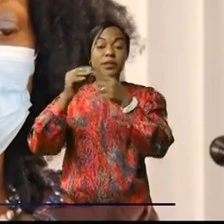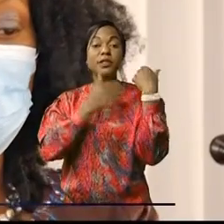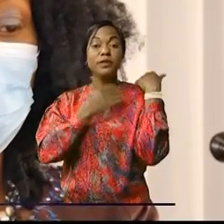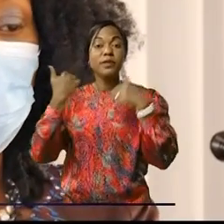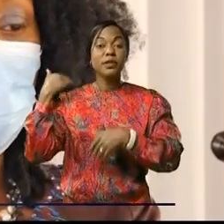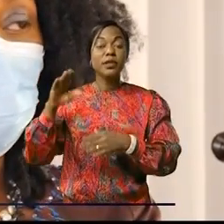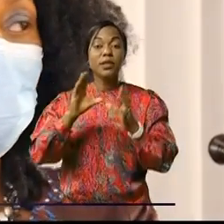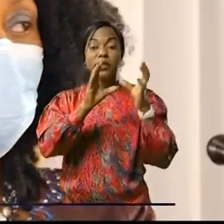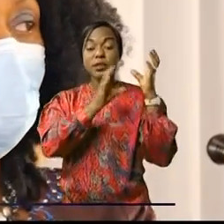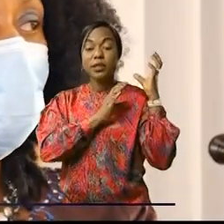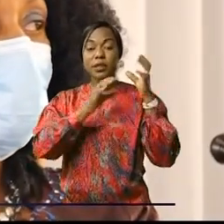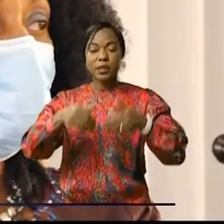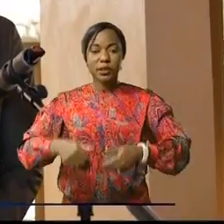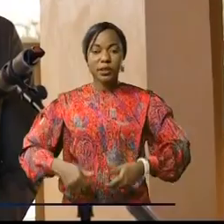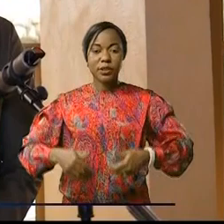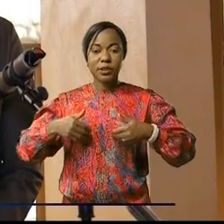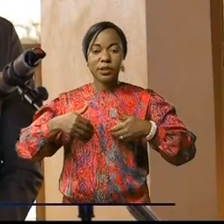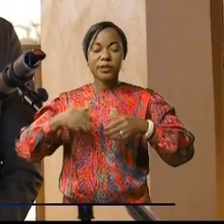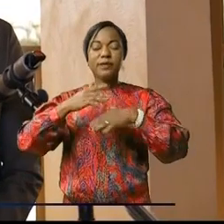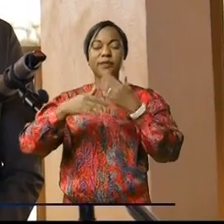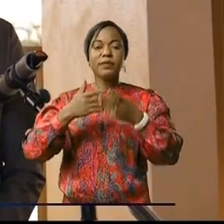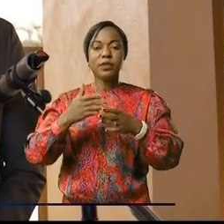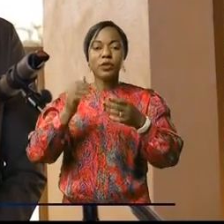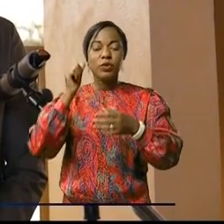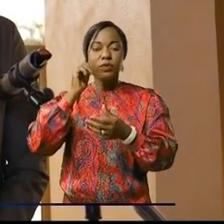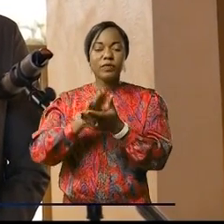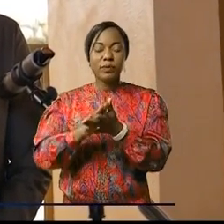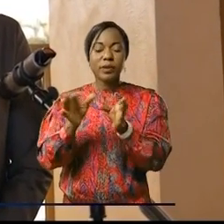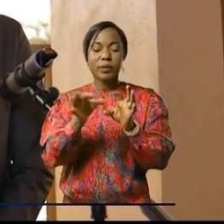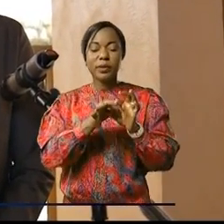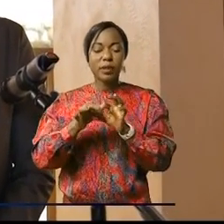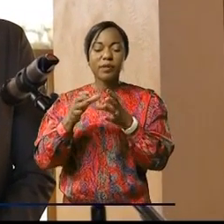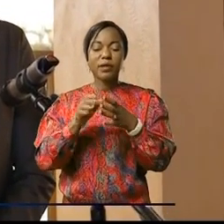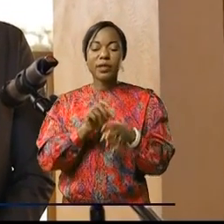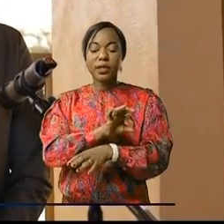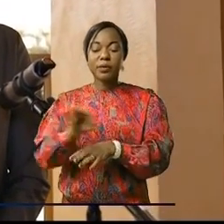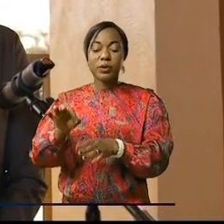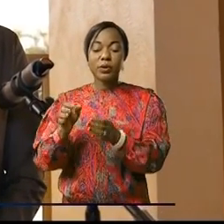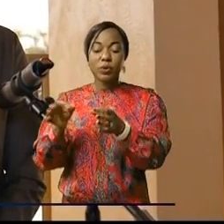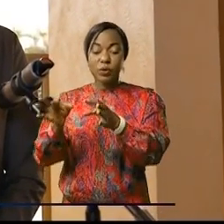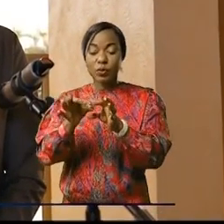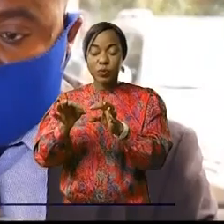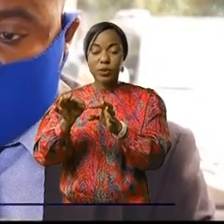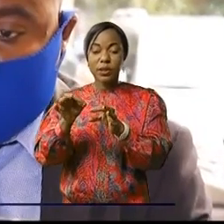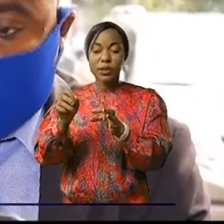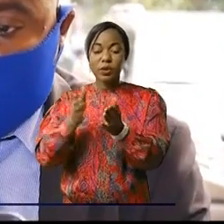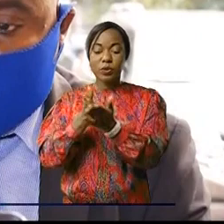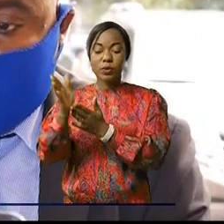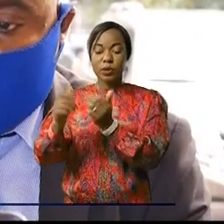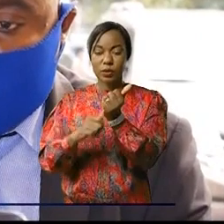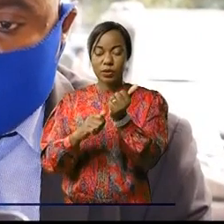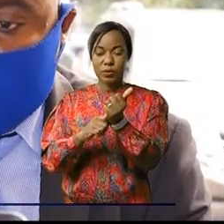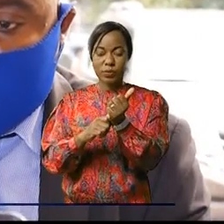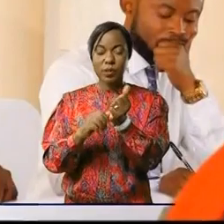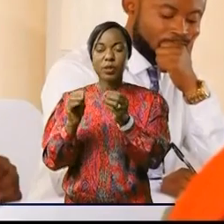en charge de la jeunesse et les violences faites aux femmes, en partenariat avec les bureaux conjoints des Nations Unies aux droits de l'homme, les assises de